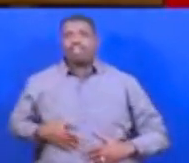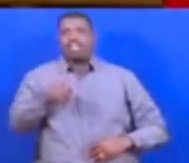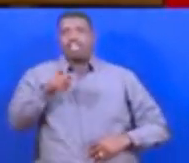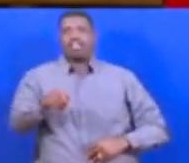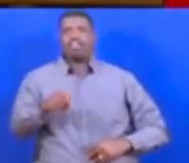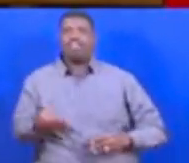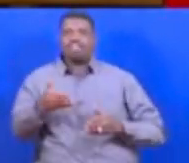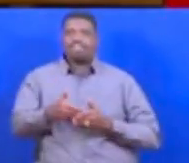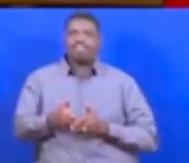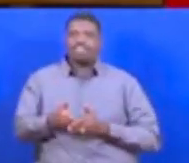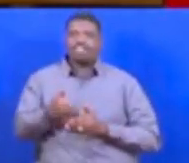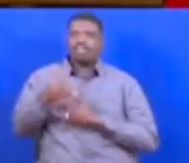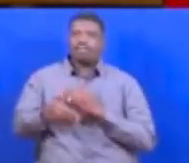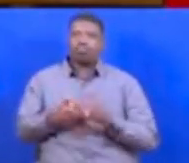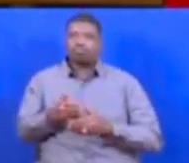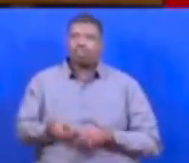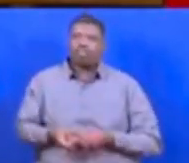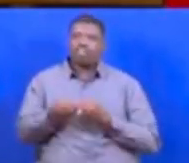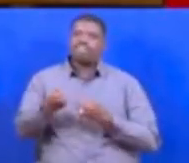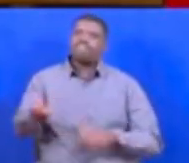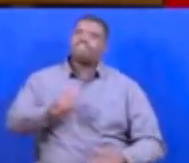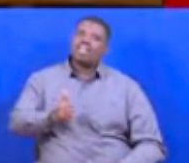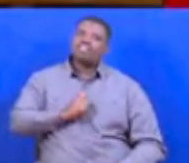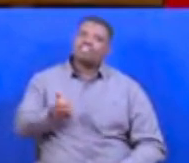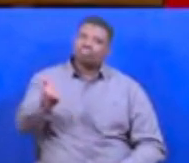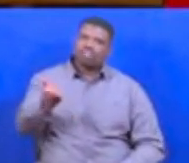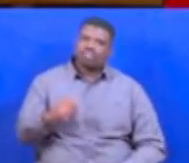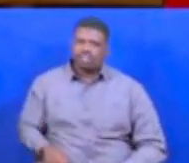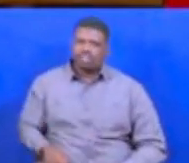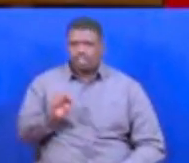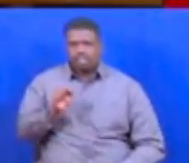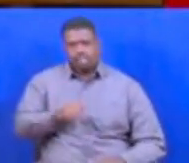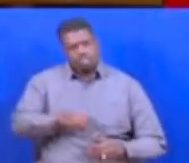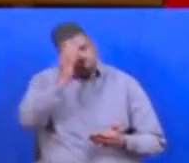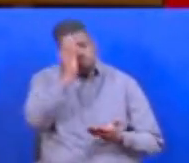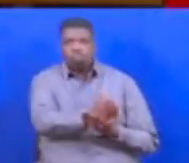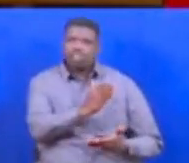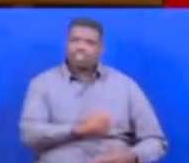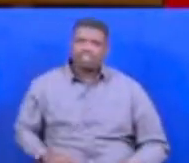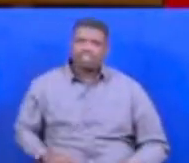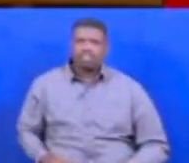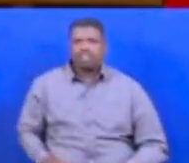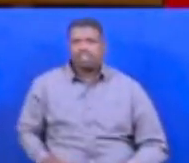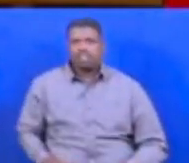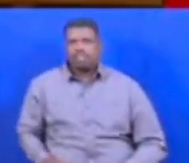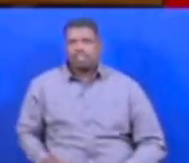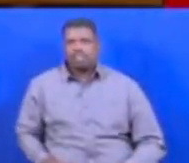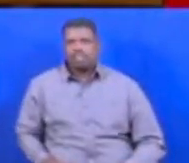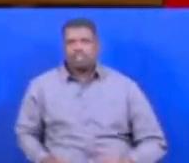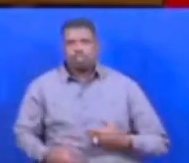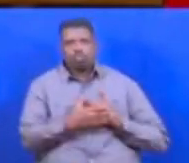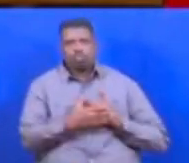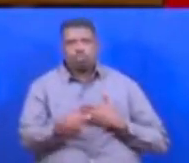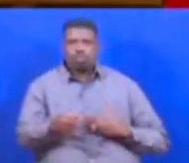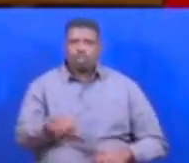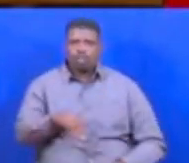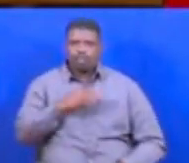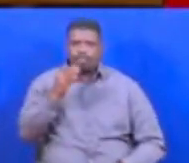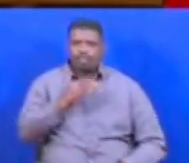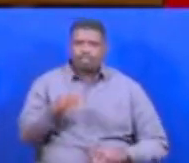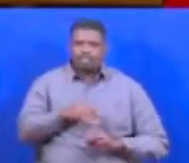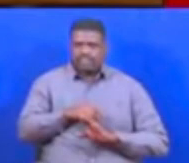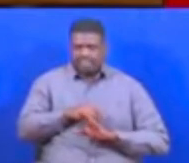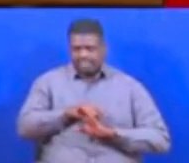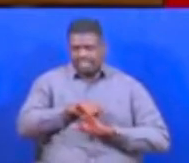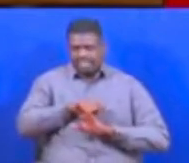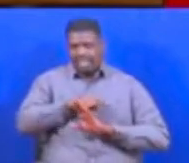vifikia hatua vibnafsishu Kwa ndo ukweli Tuige habari ya South Korea